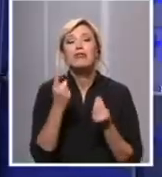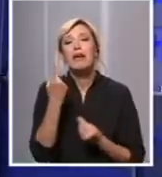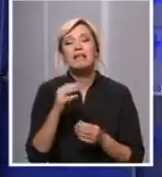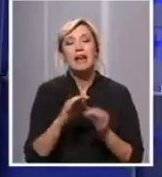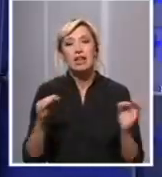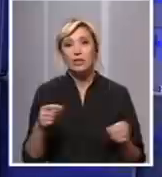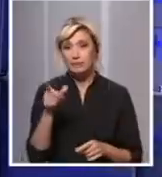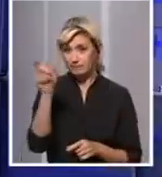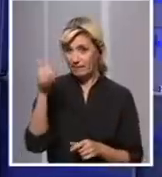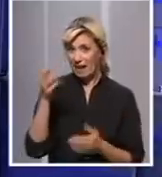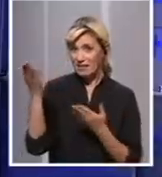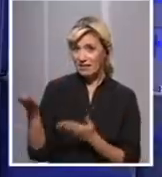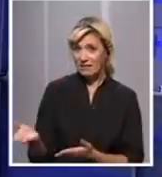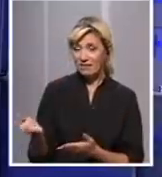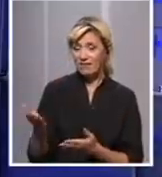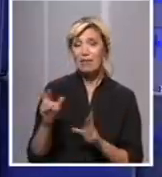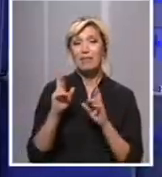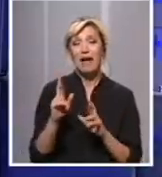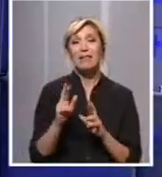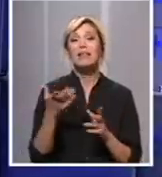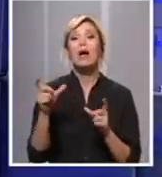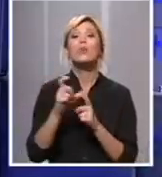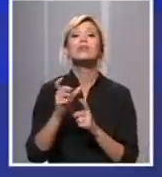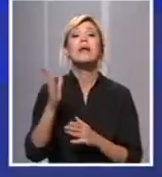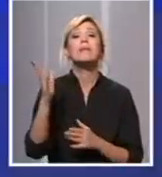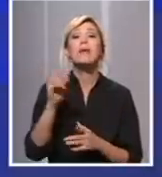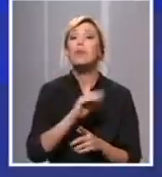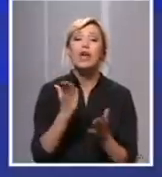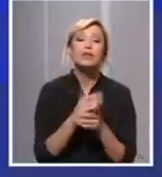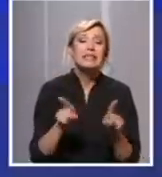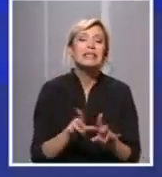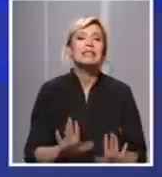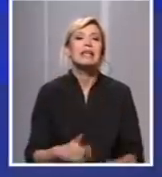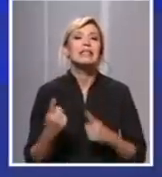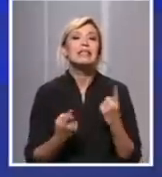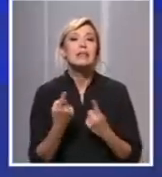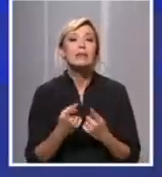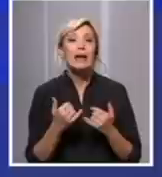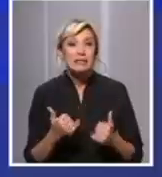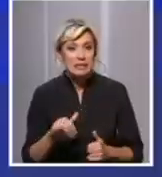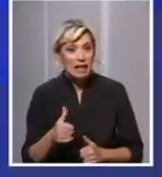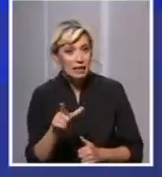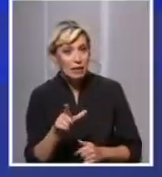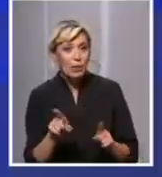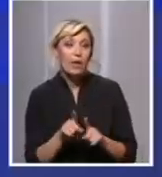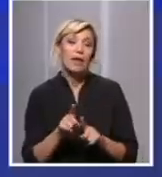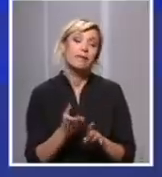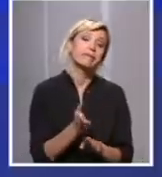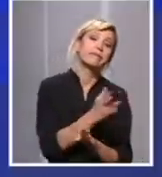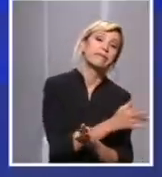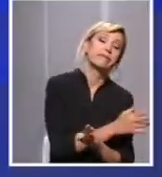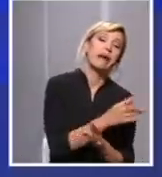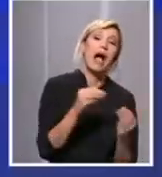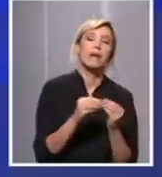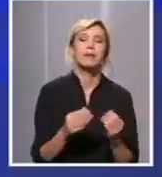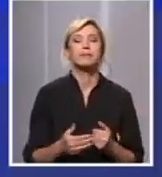septemberu postavljati ovako slična pitanja kao što sada u julu postavljamo ili kao što su bilo u aprilu. Pa opet se vraćamo na jednote